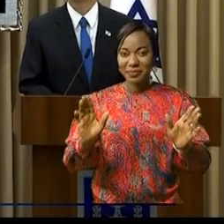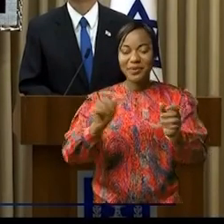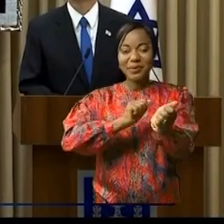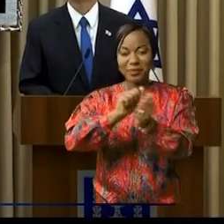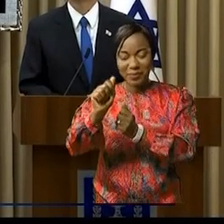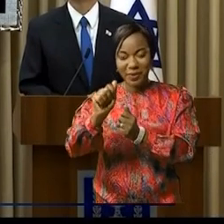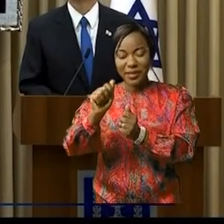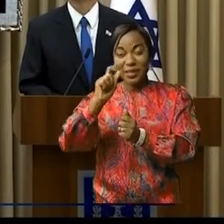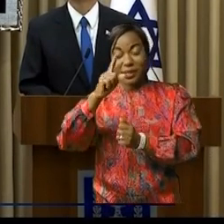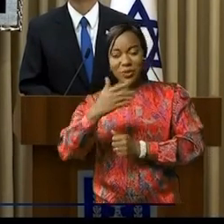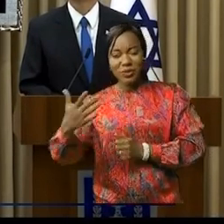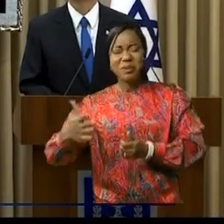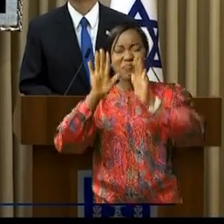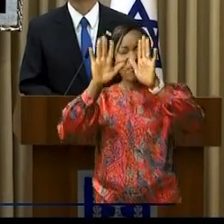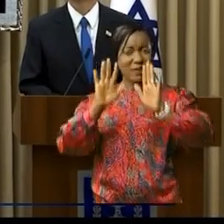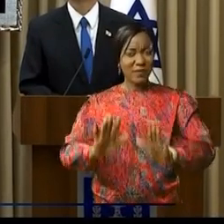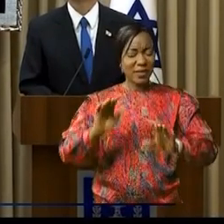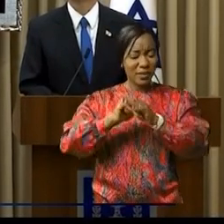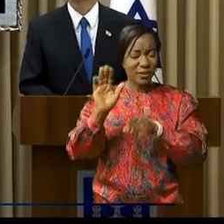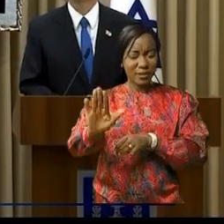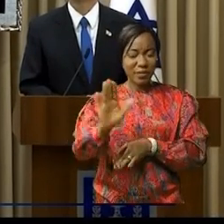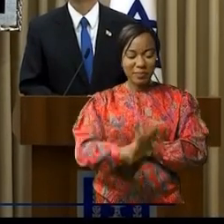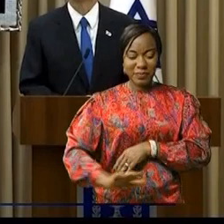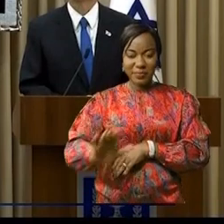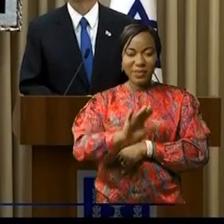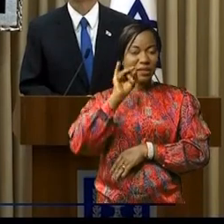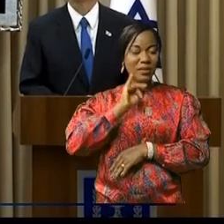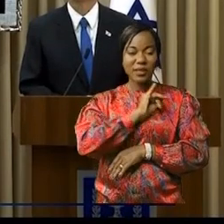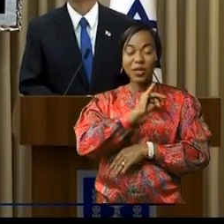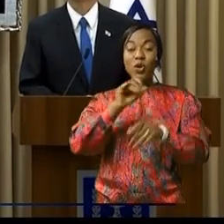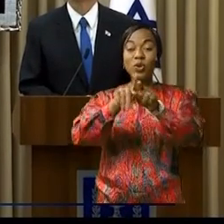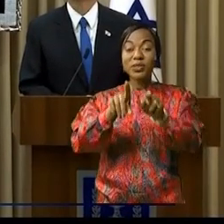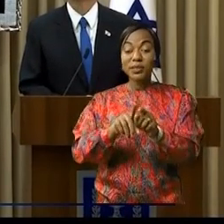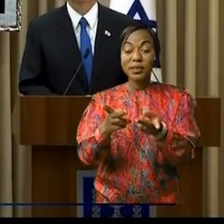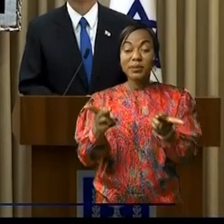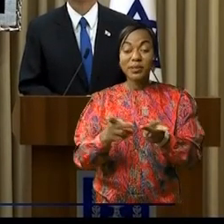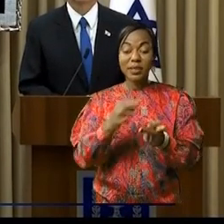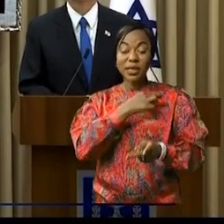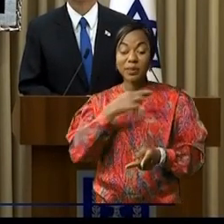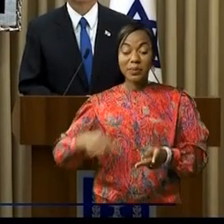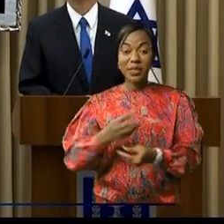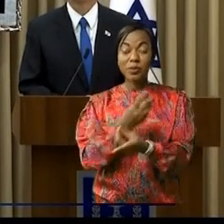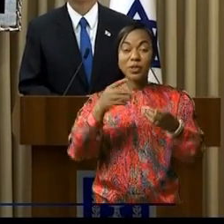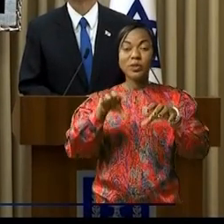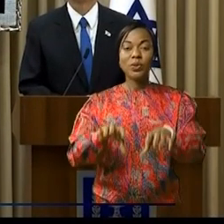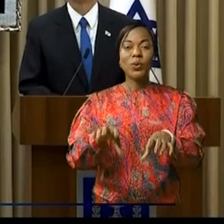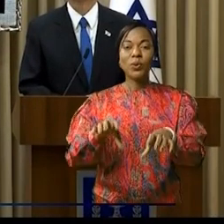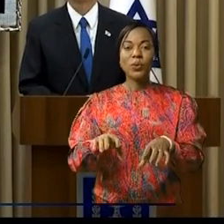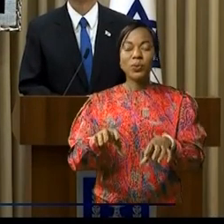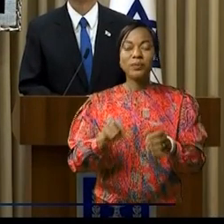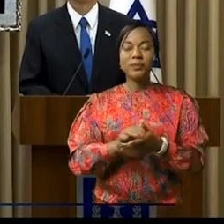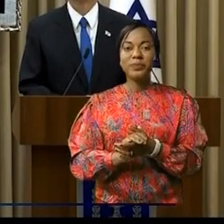passe quelque chose de divin dans ce pays. Et la place de la République démocratique du Congo